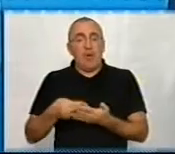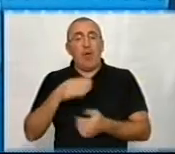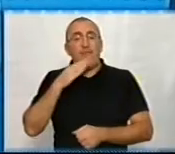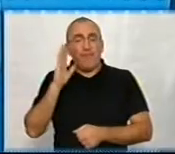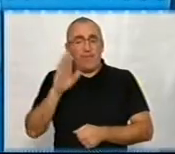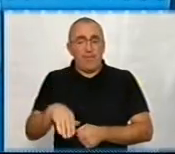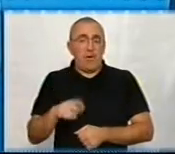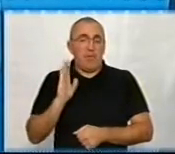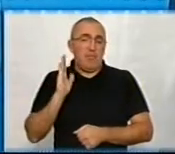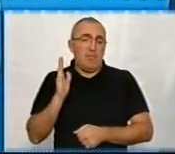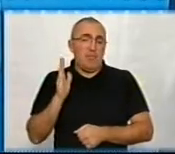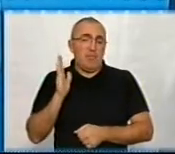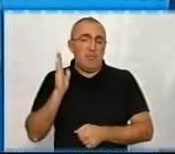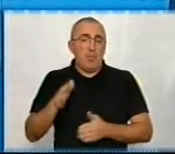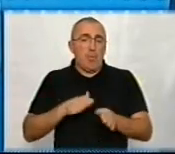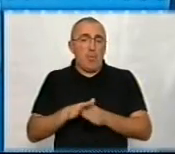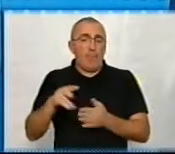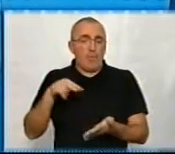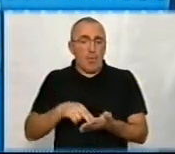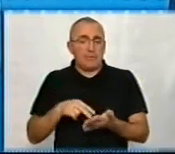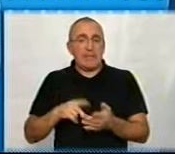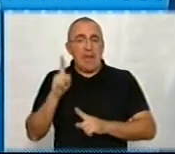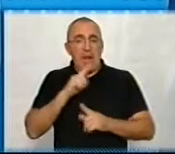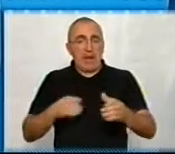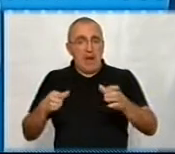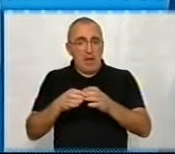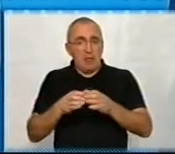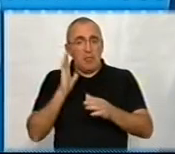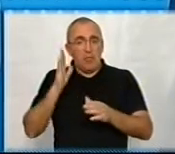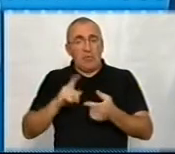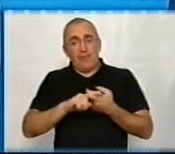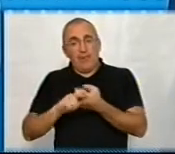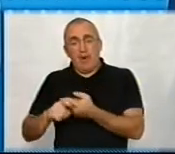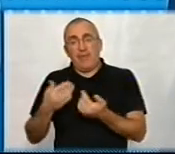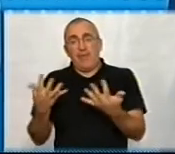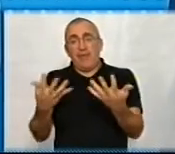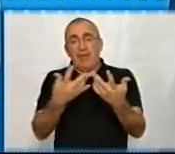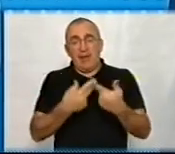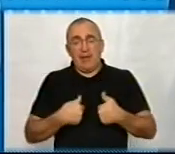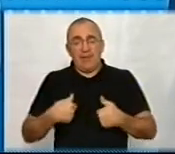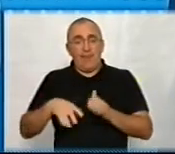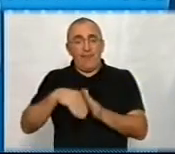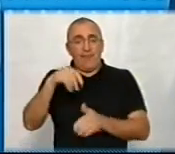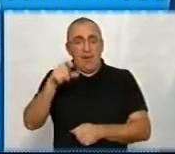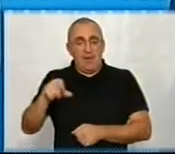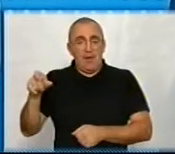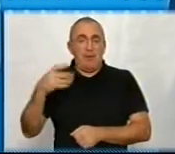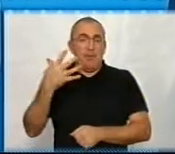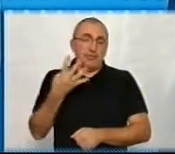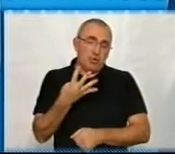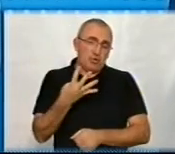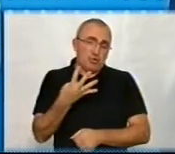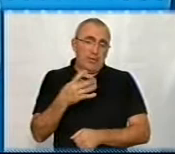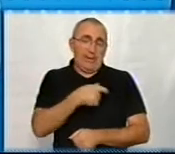хватить, тому що це будуть повноцінні ради, в яких буде в залежності від кількості виборців, там, і 54